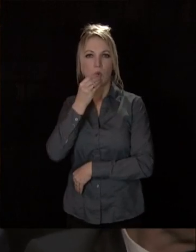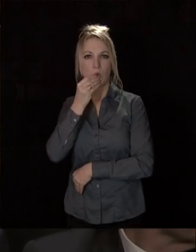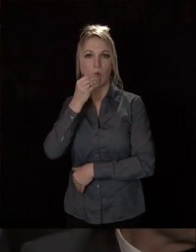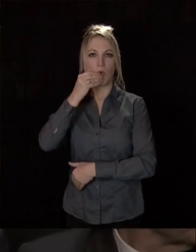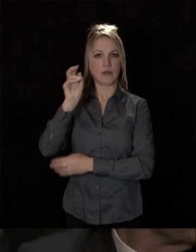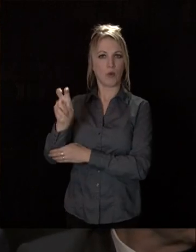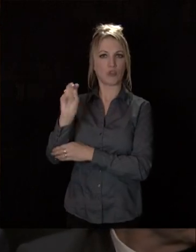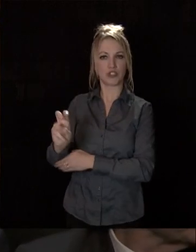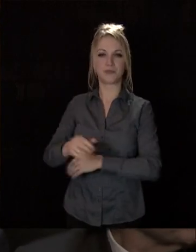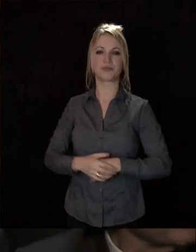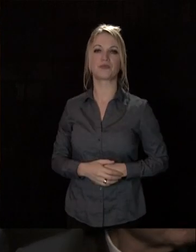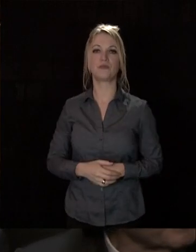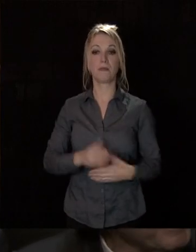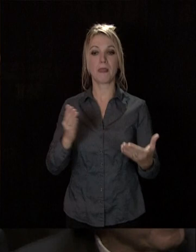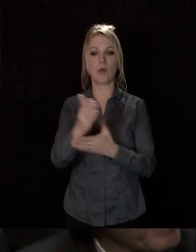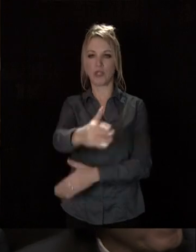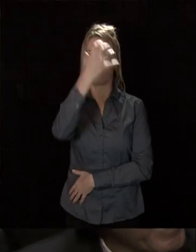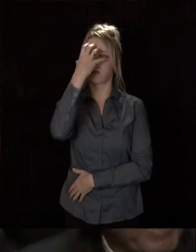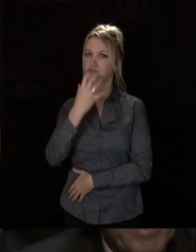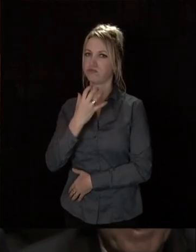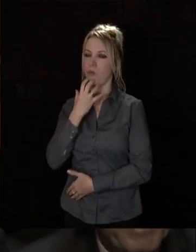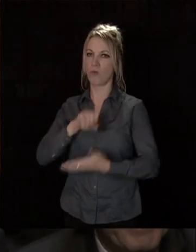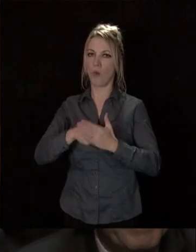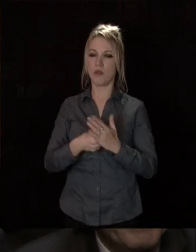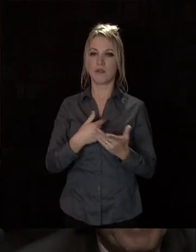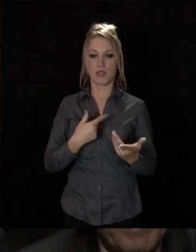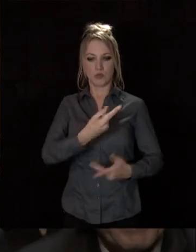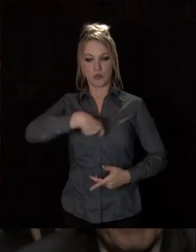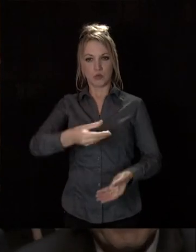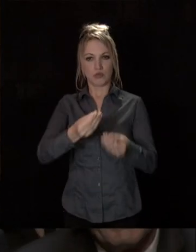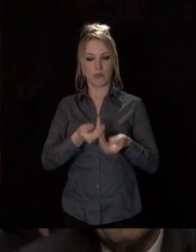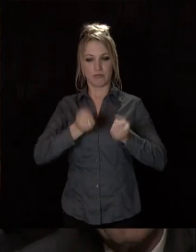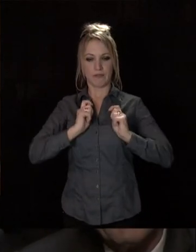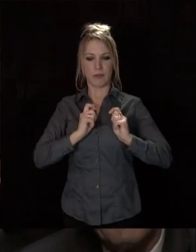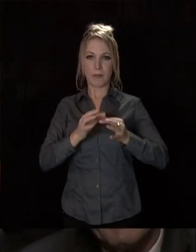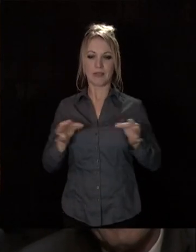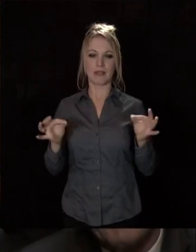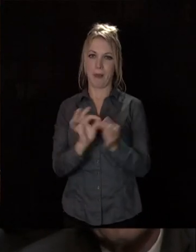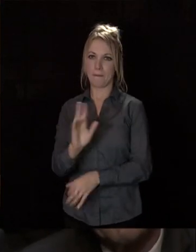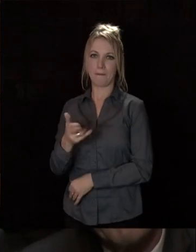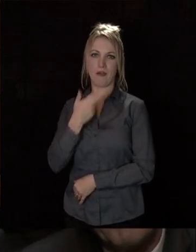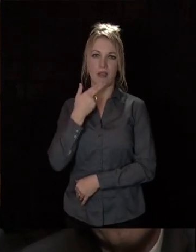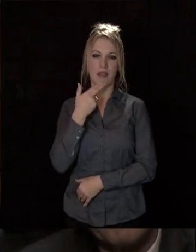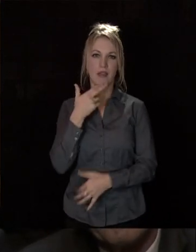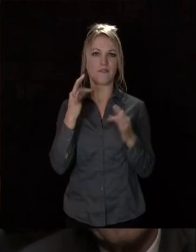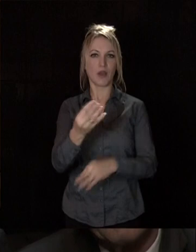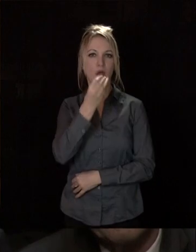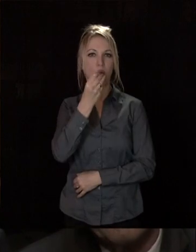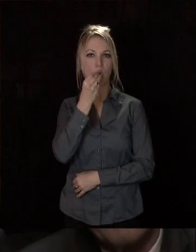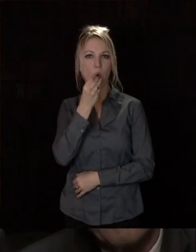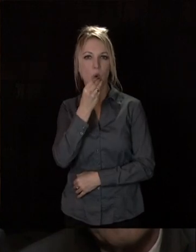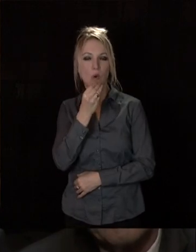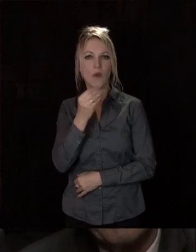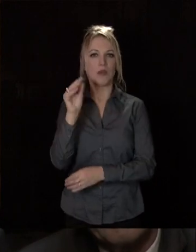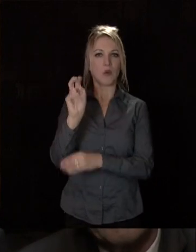Agro-écologie. Ce projet est très ambitieux. Il vise à faire de nous une terre d'excellence dans le domaine de l'agro-écologie, du